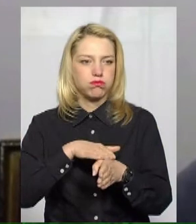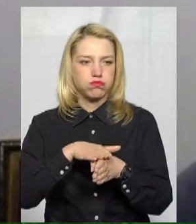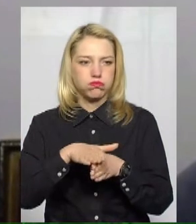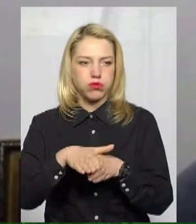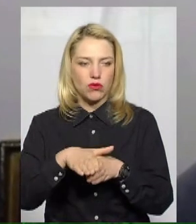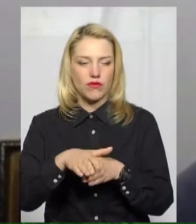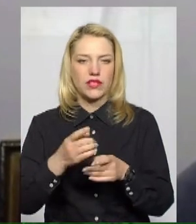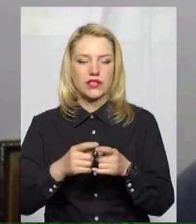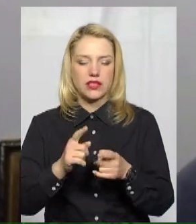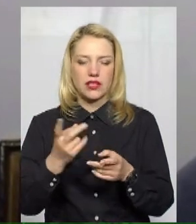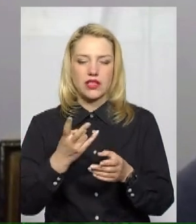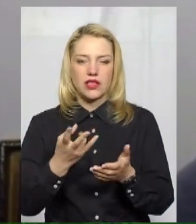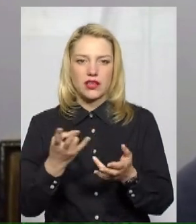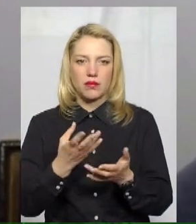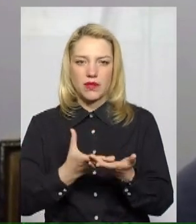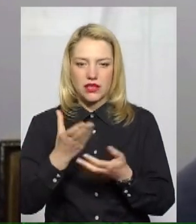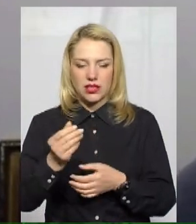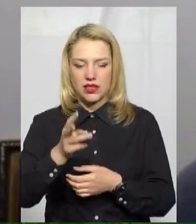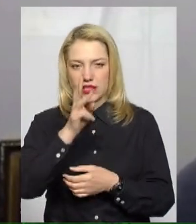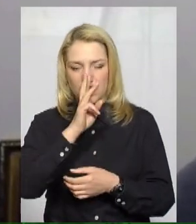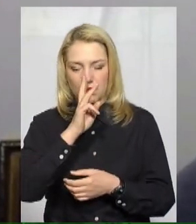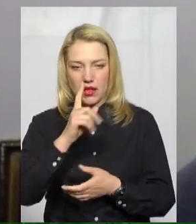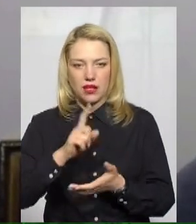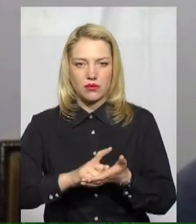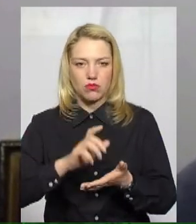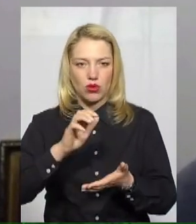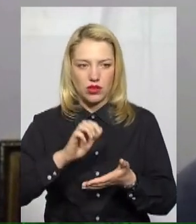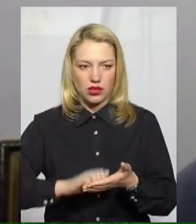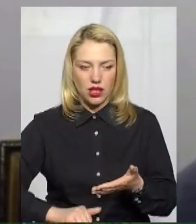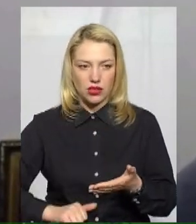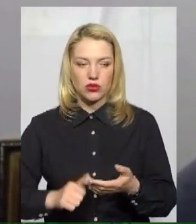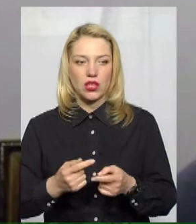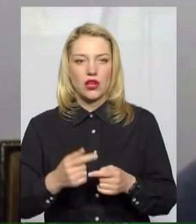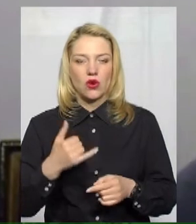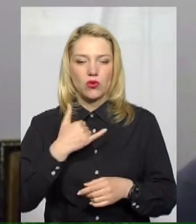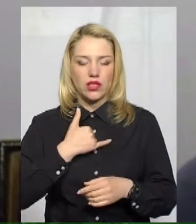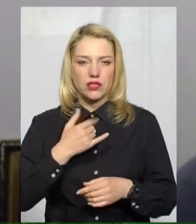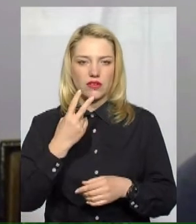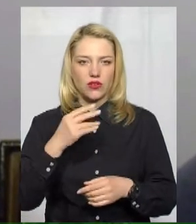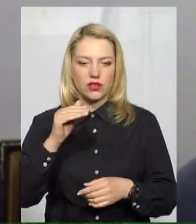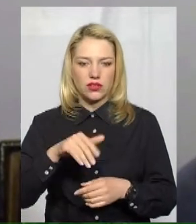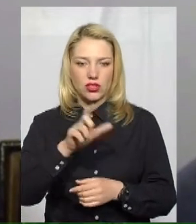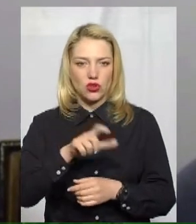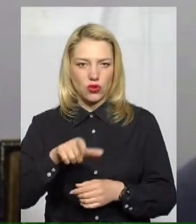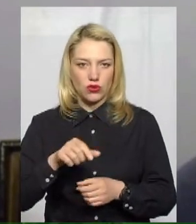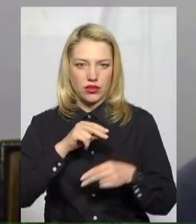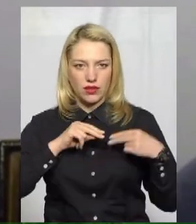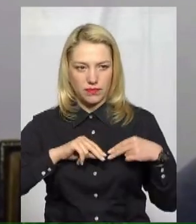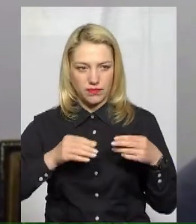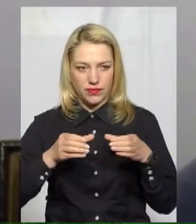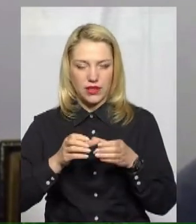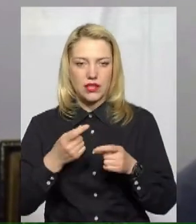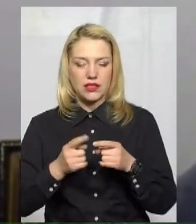податки, це і заробітні плати нашого 2000-го підприємства, це і